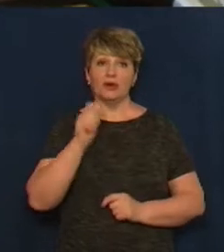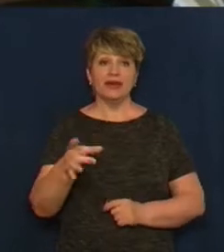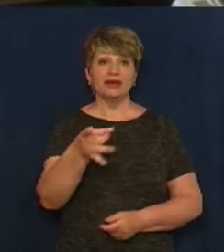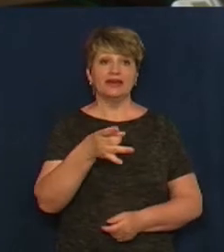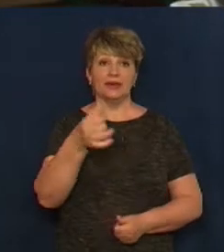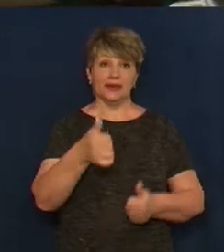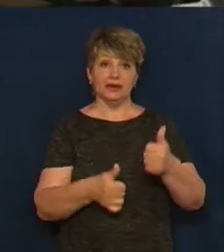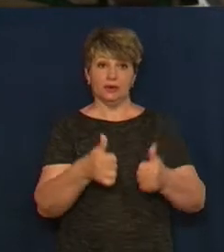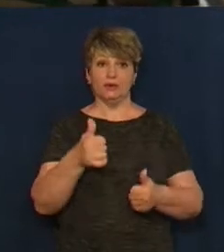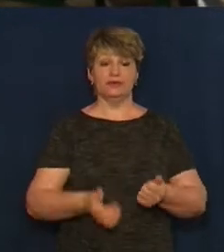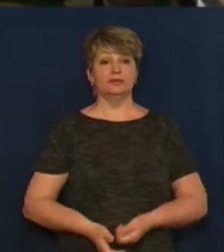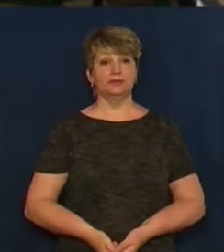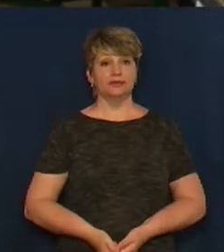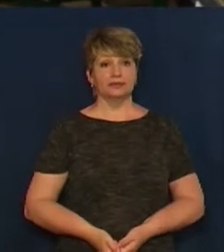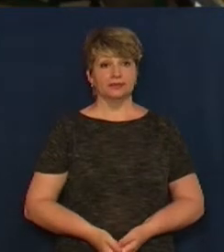конкурсів.